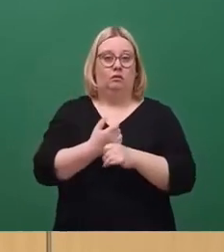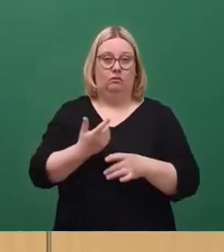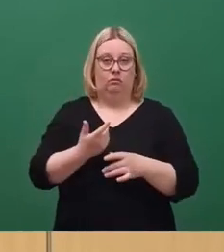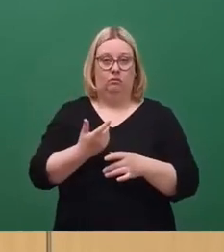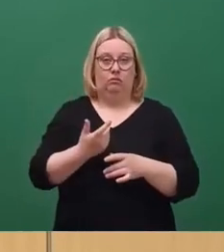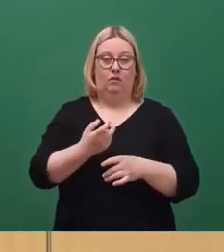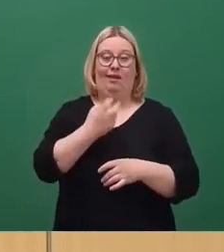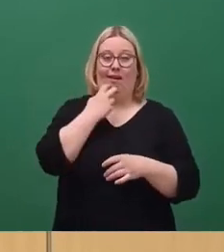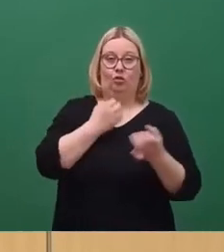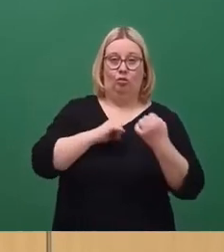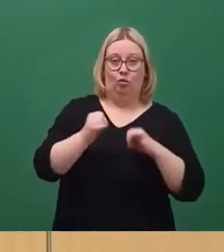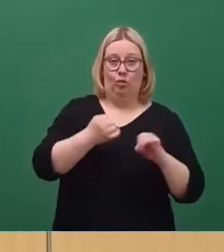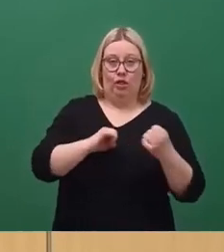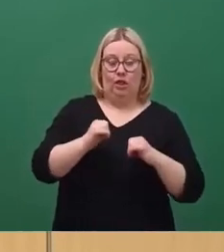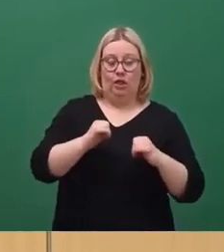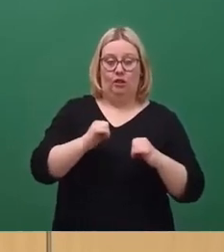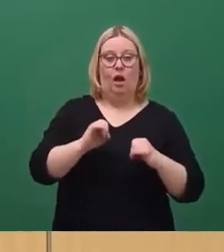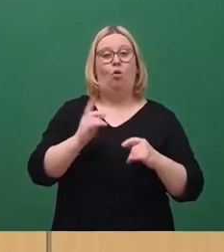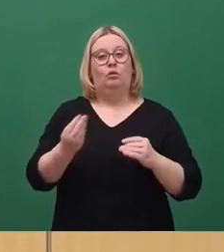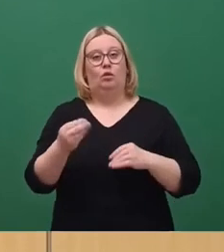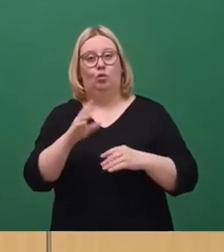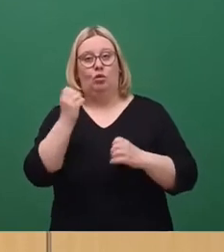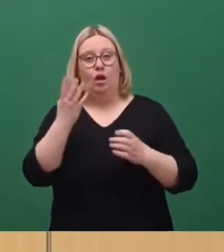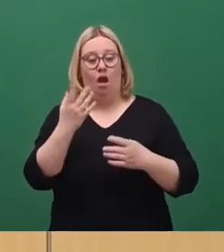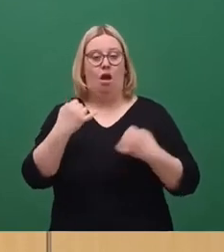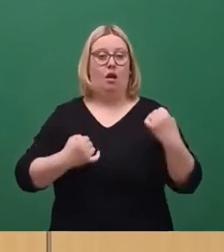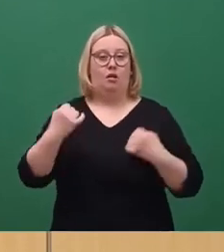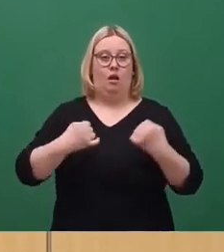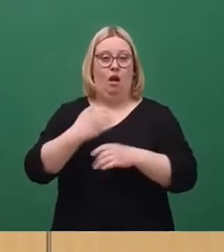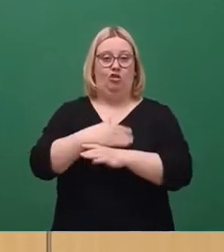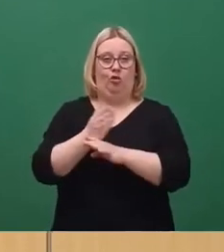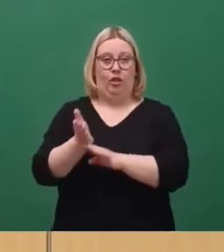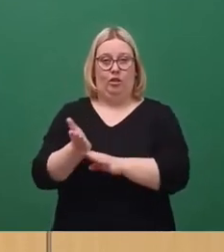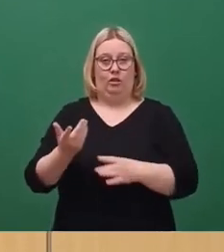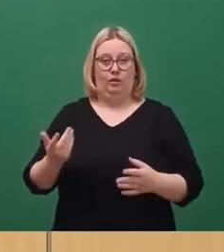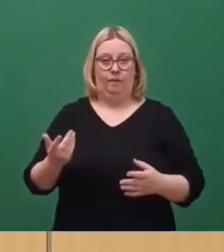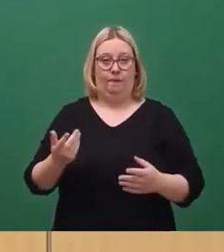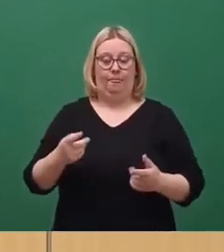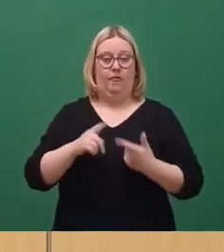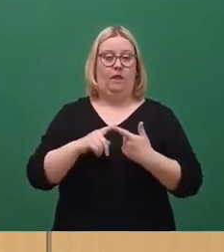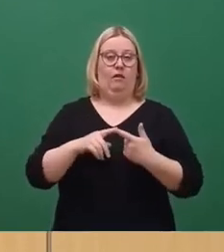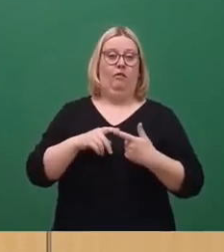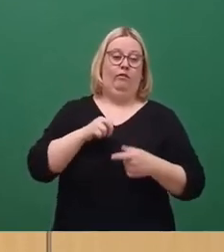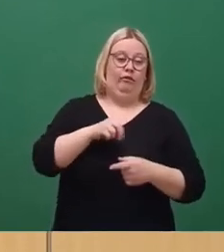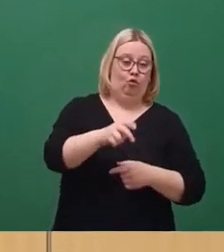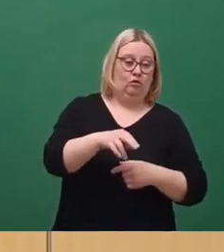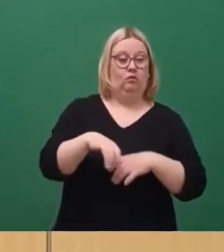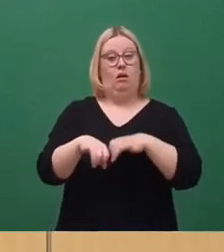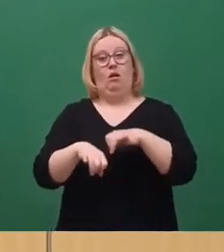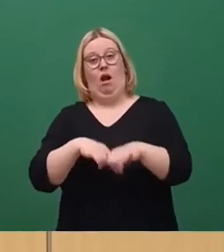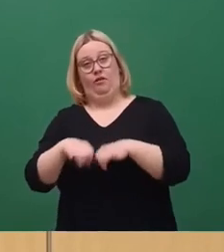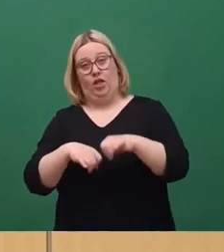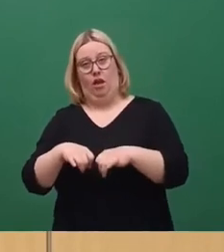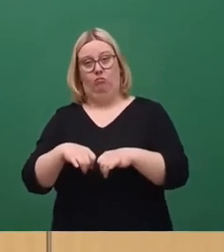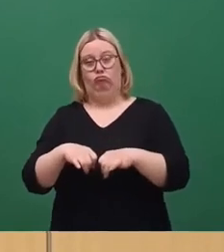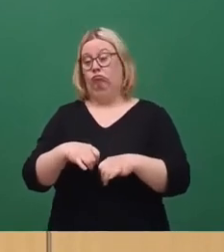Elektromobilität, habe ich gerade angesprochen, gibt es natürlich Carsharing, Fuß- und Radverkehr, ganz heißes Thema, ist super